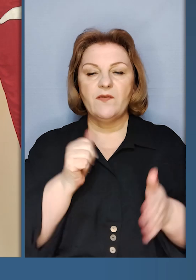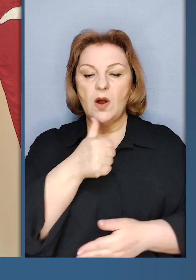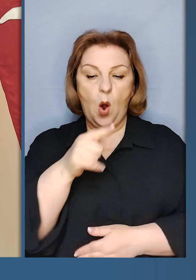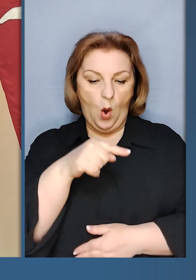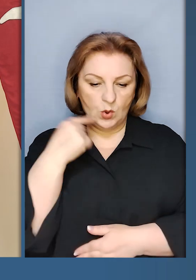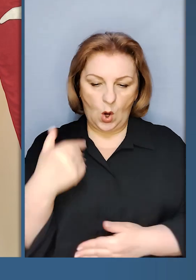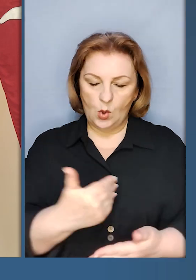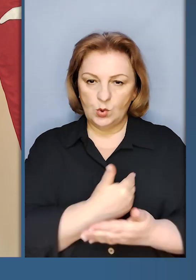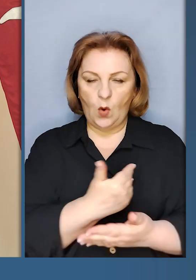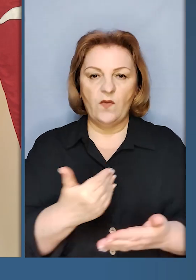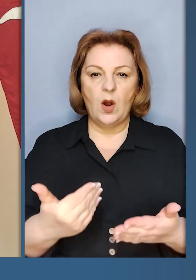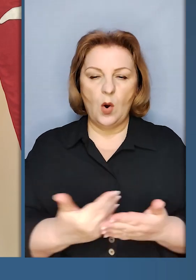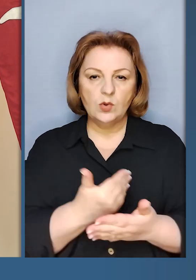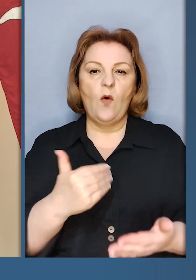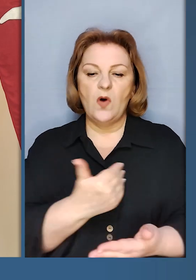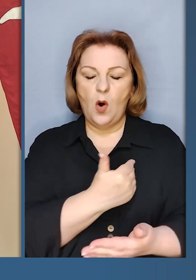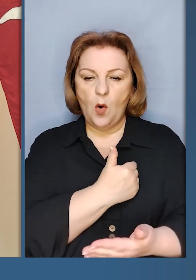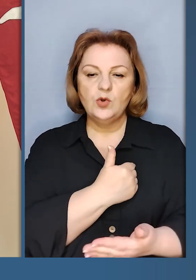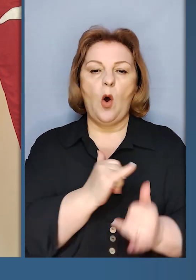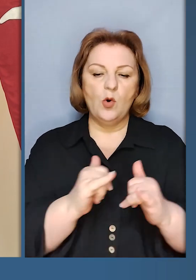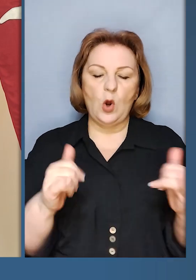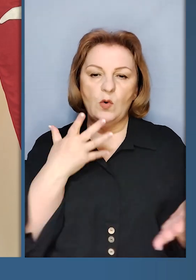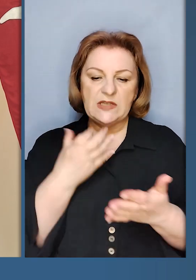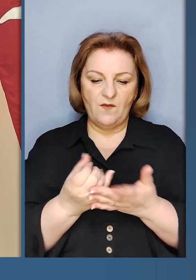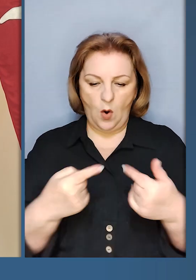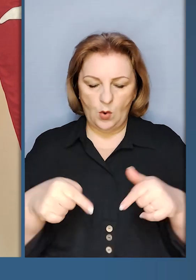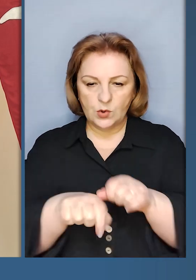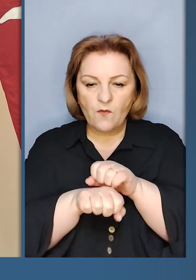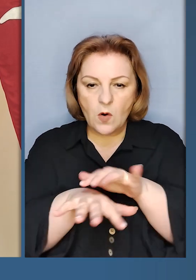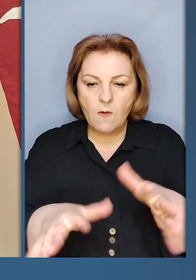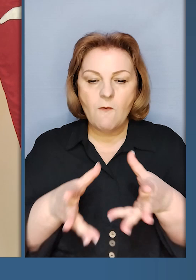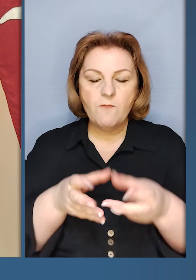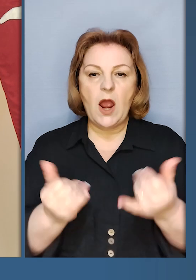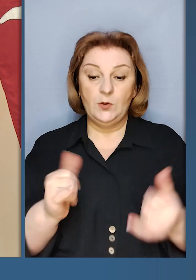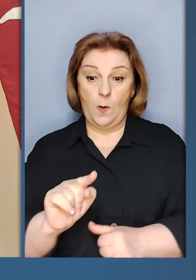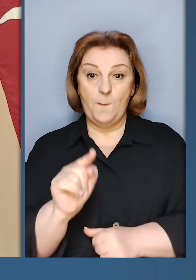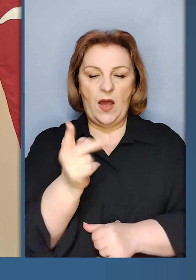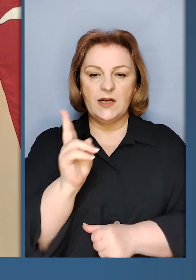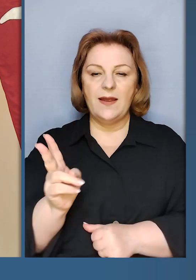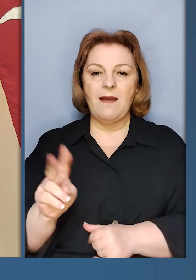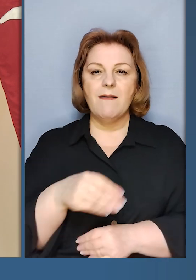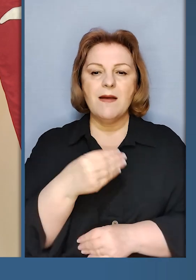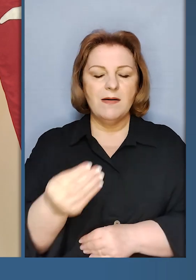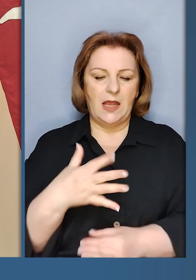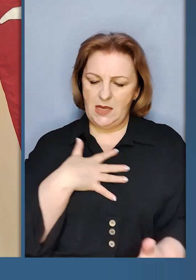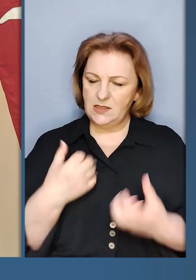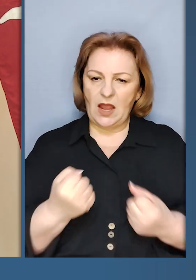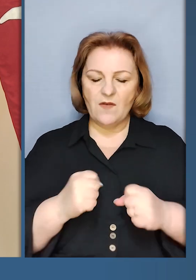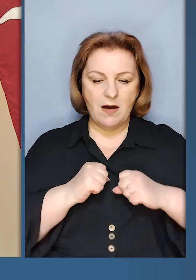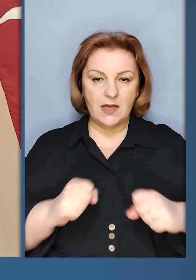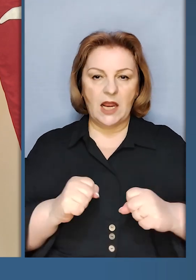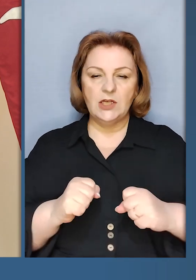знов хоче розвивати свою зону впливу. Сьогодні першими, які дали їй твердий,